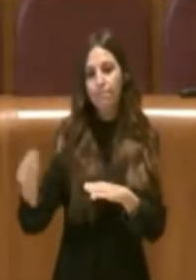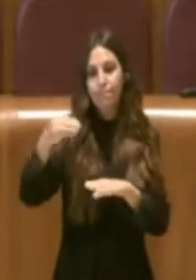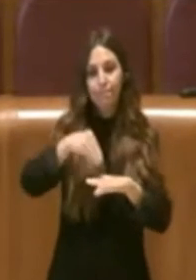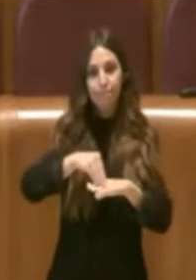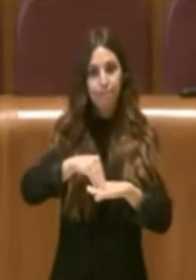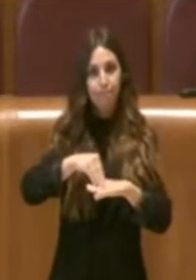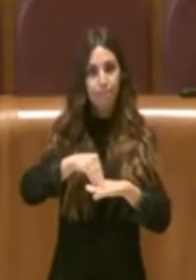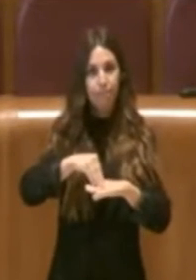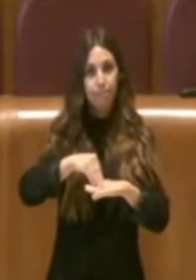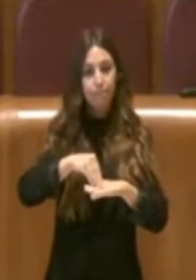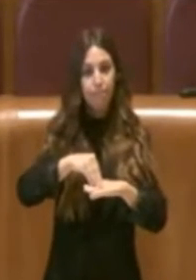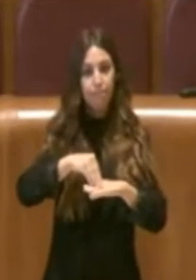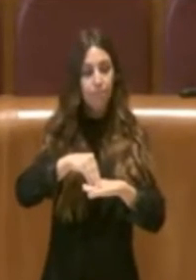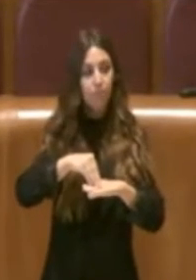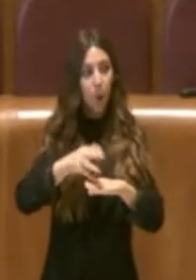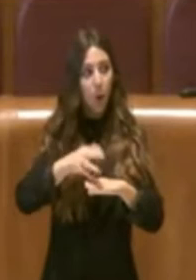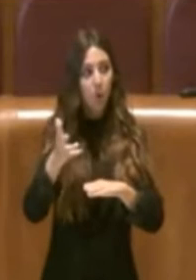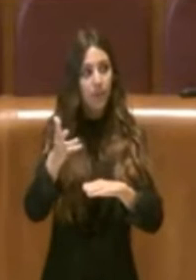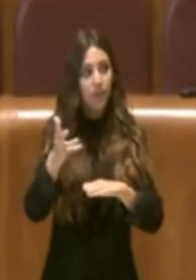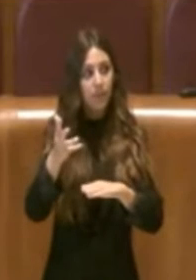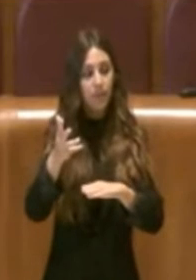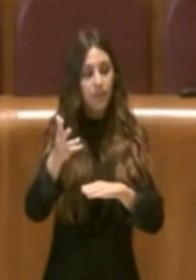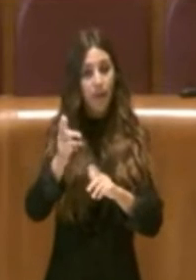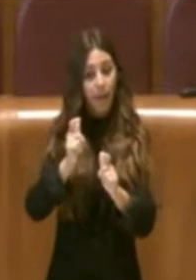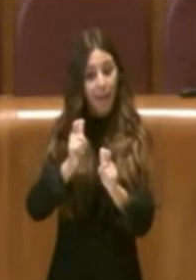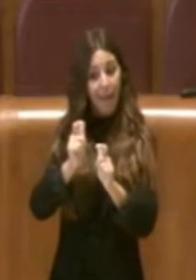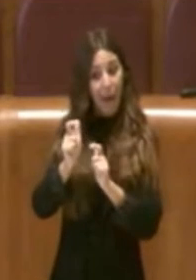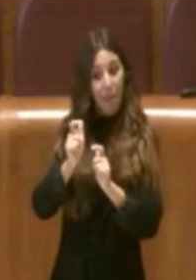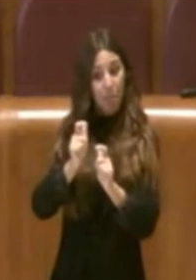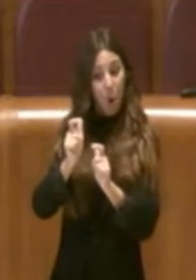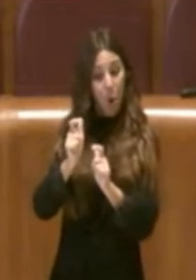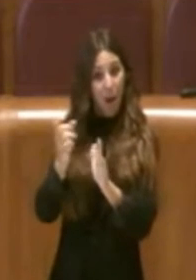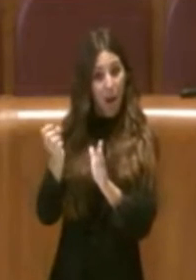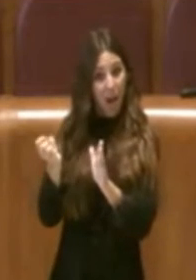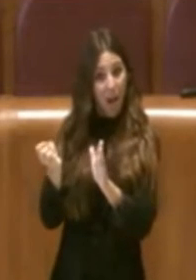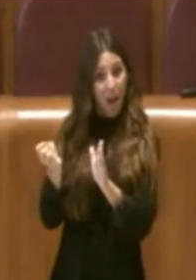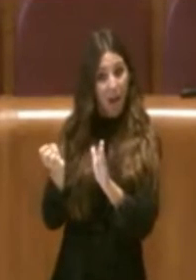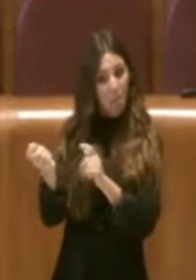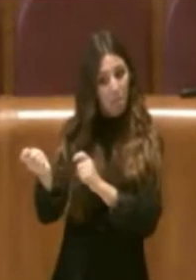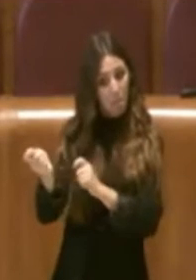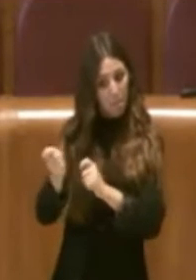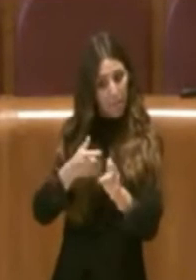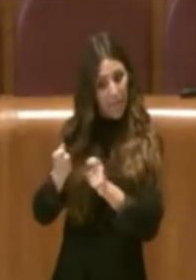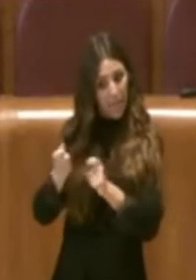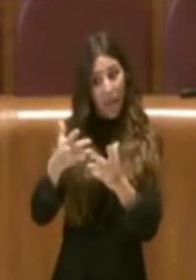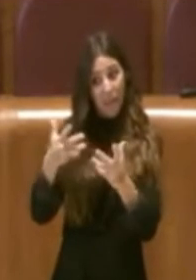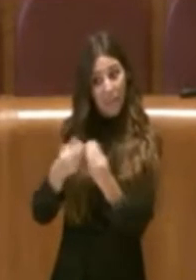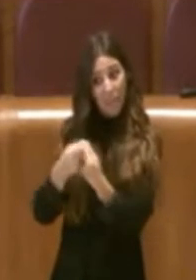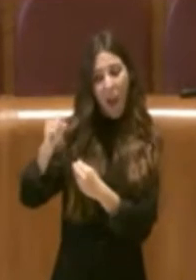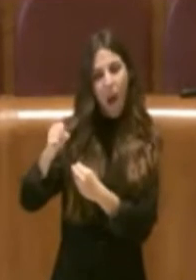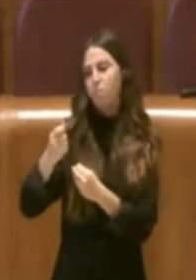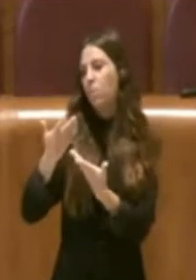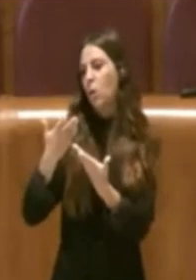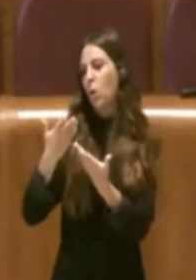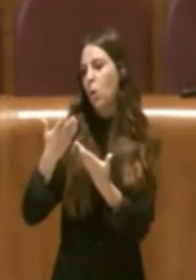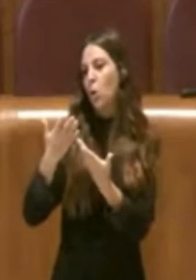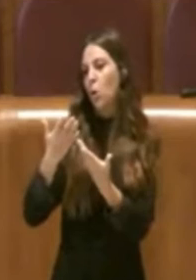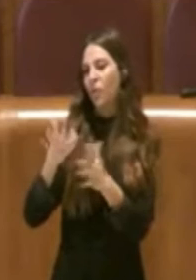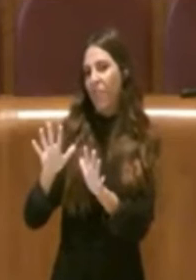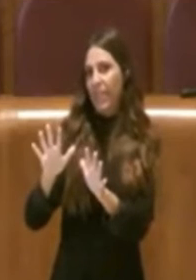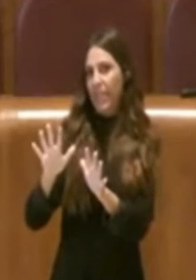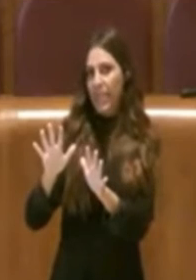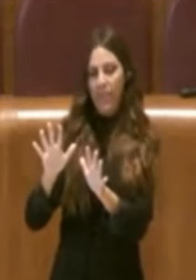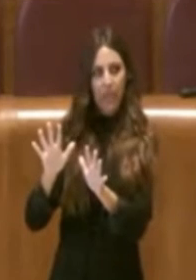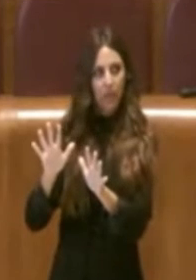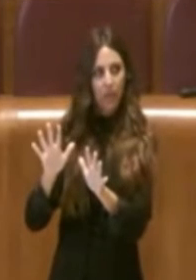prima possibile i rapporti di realizzazione del mercato con la CAM. Io lo dico